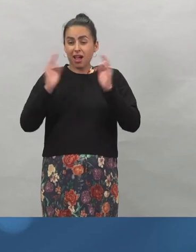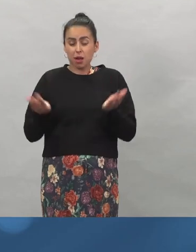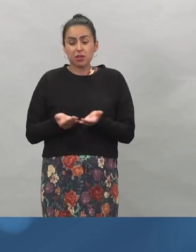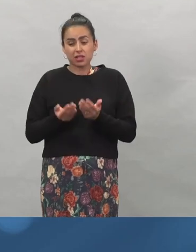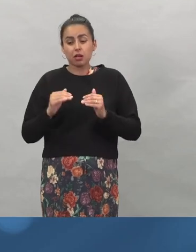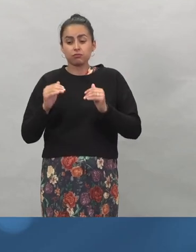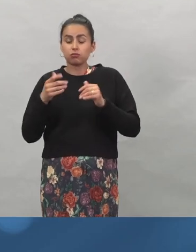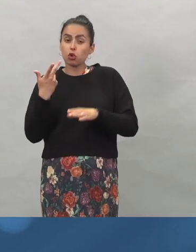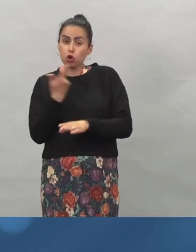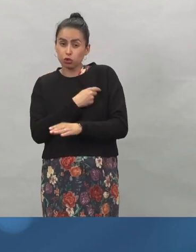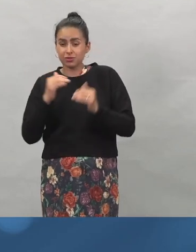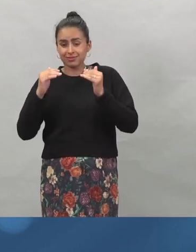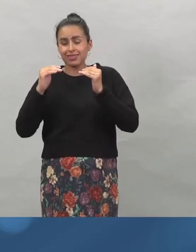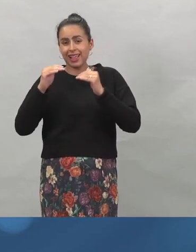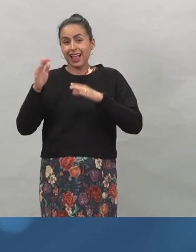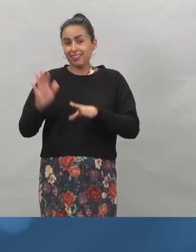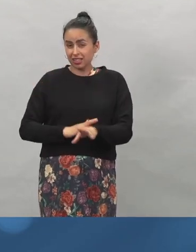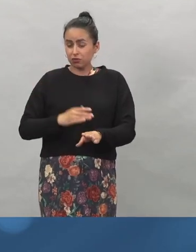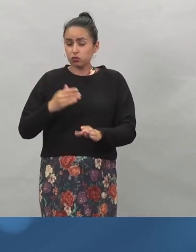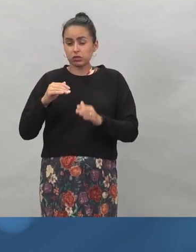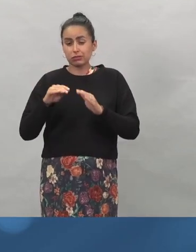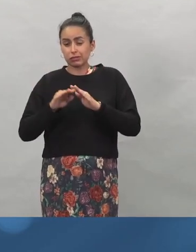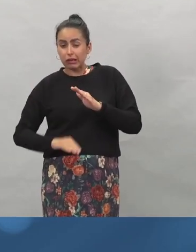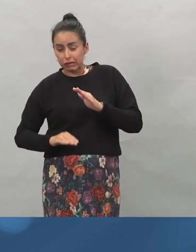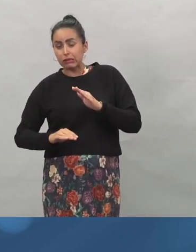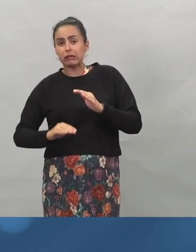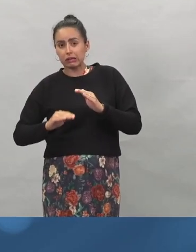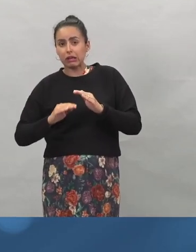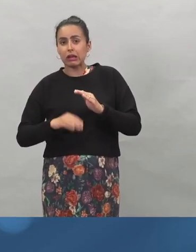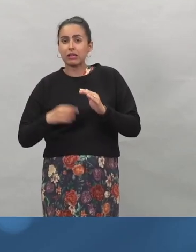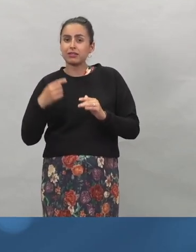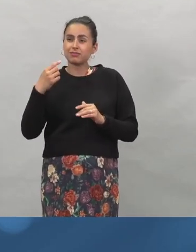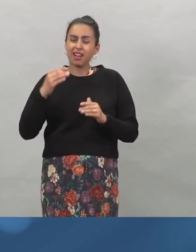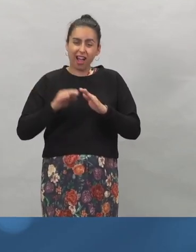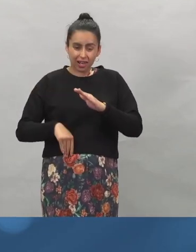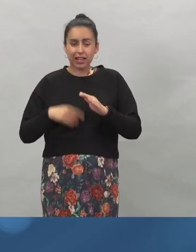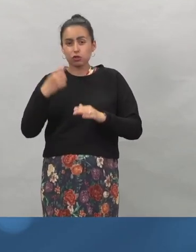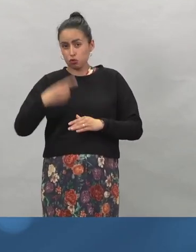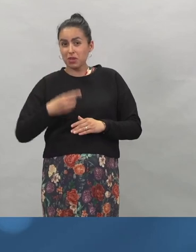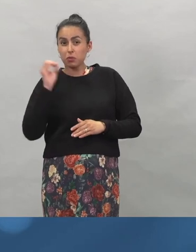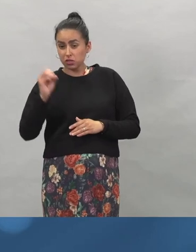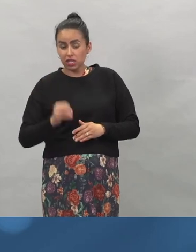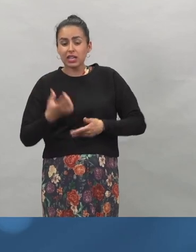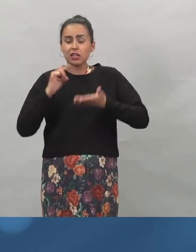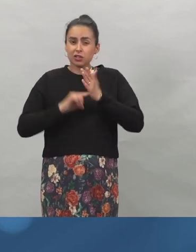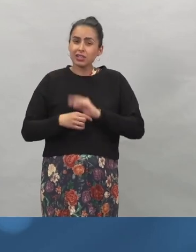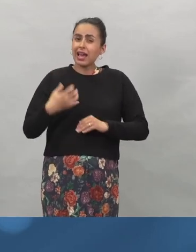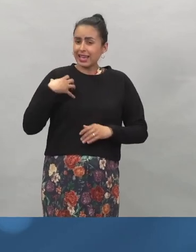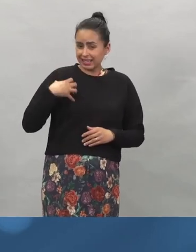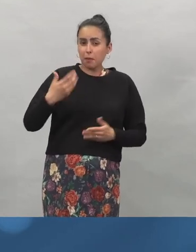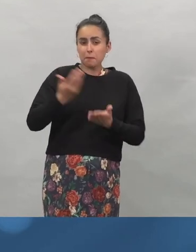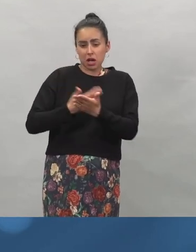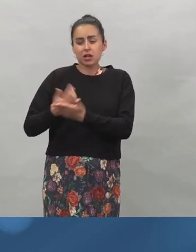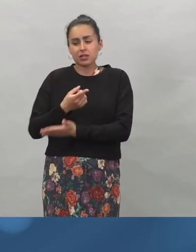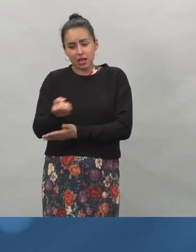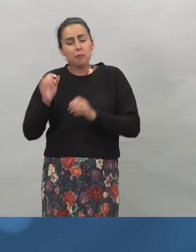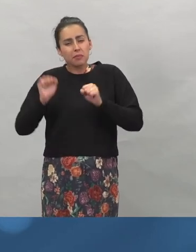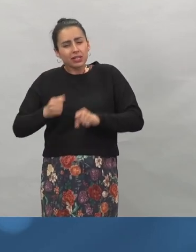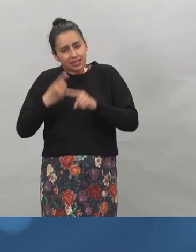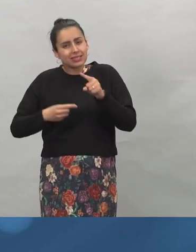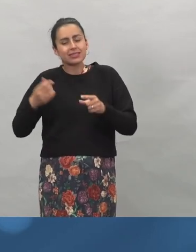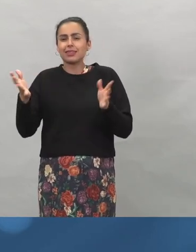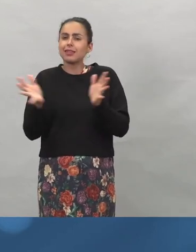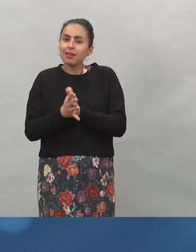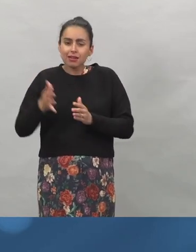alhainen kuin alle 10 prosenttia tällä hetkellä, niin silloin hän toivoisi, että rikkaat maat miettisivät tasan tarkkaan, että